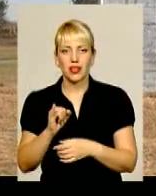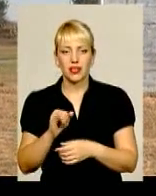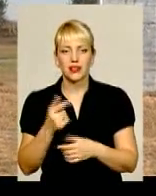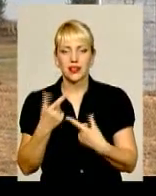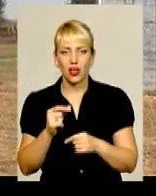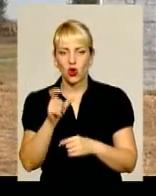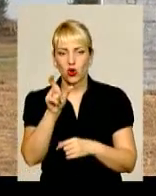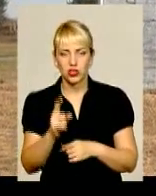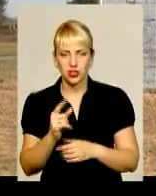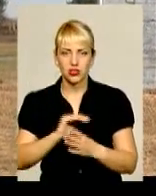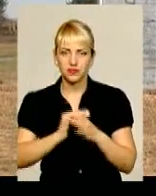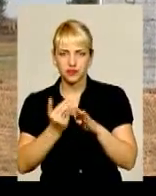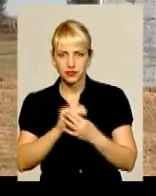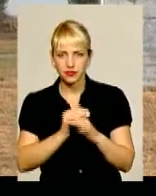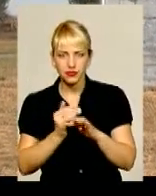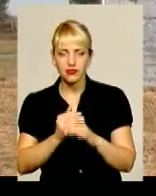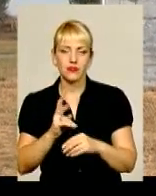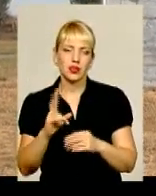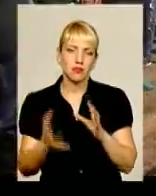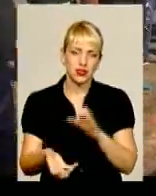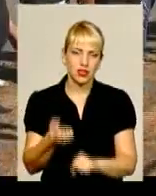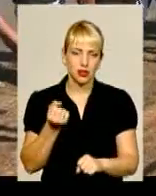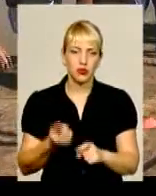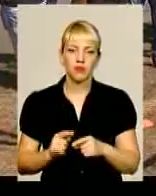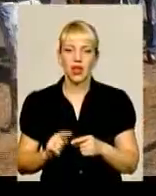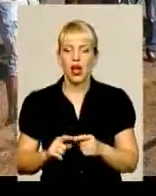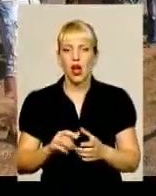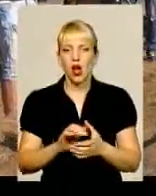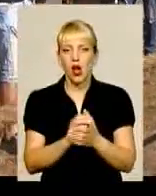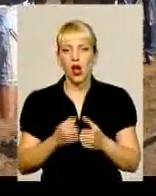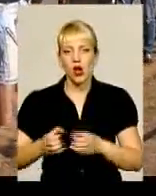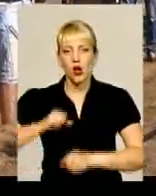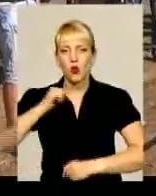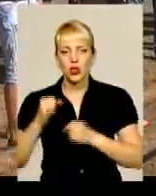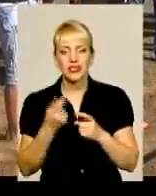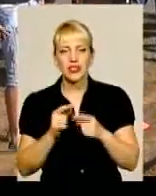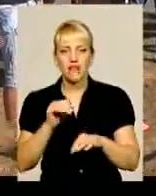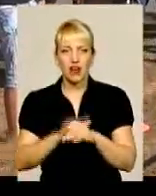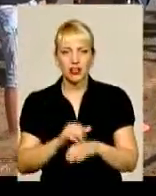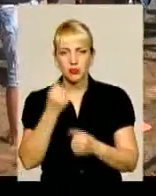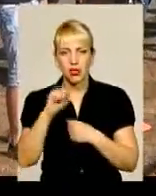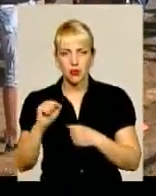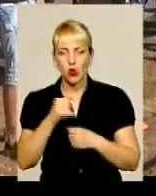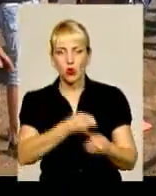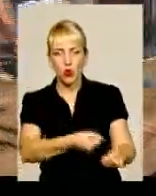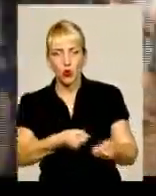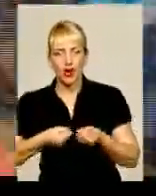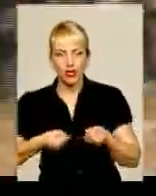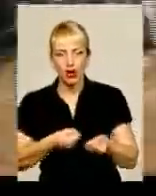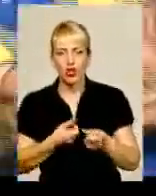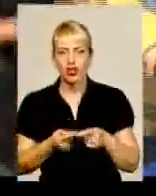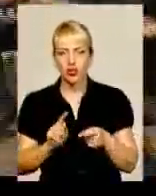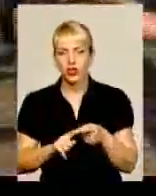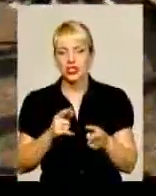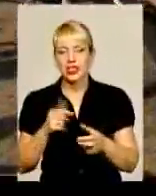одного чимось підтримує. Колективізм – один із важливих факторів перемоги у перетягуванні канатом. Ці змагання